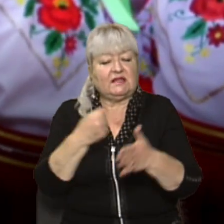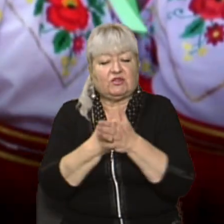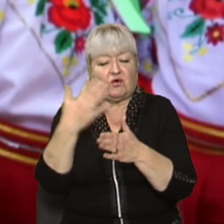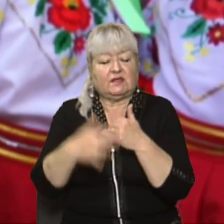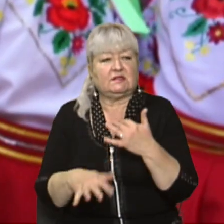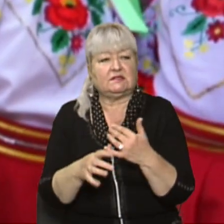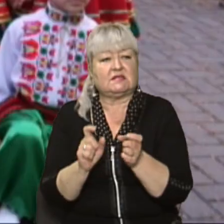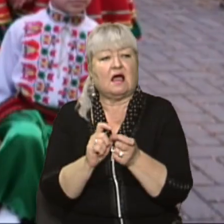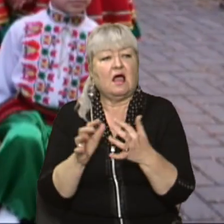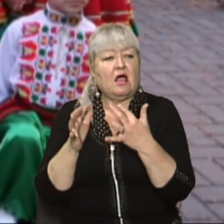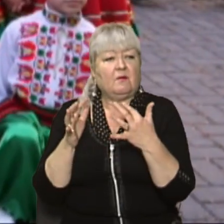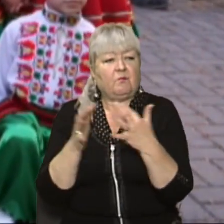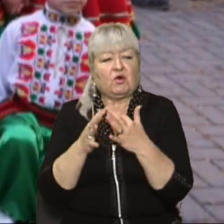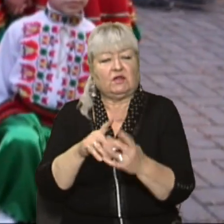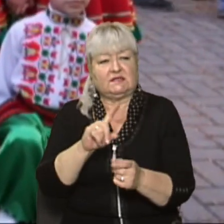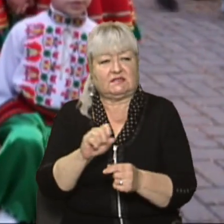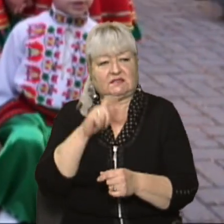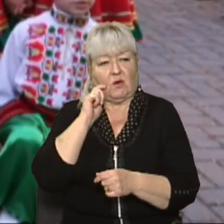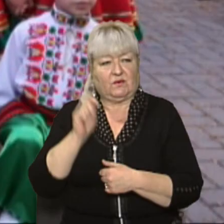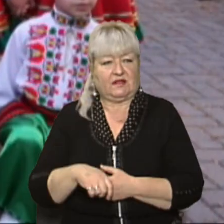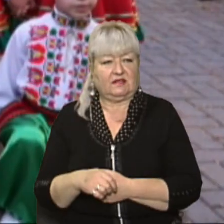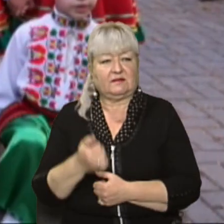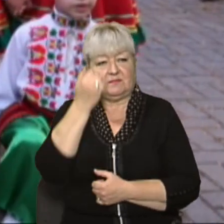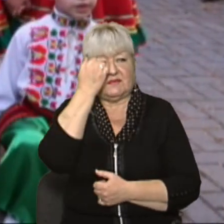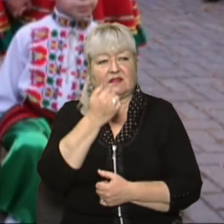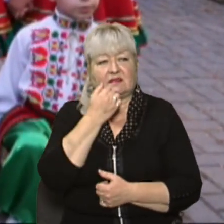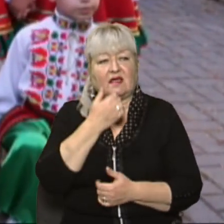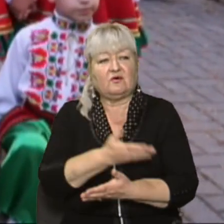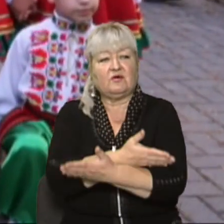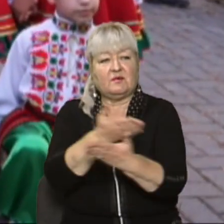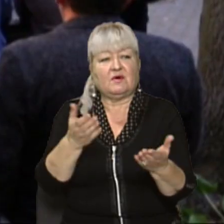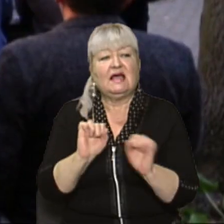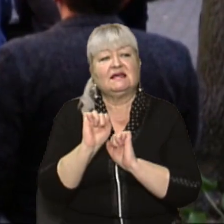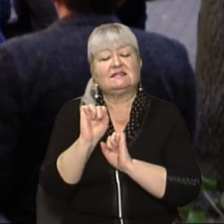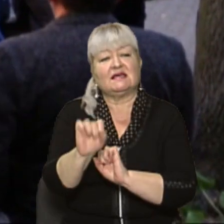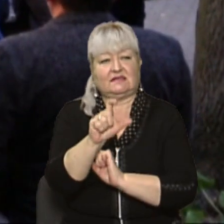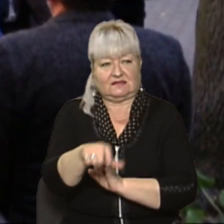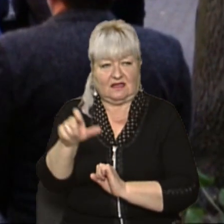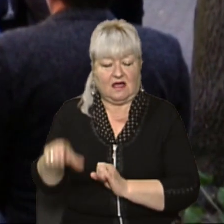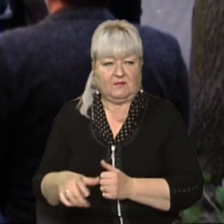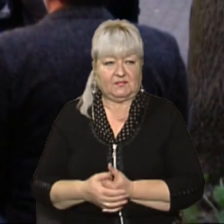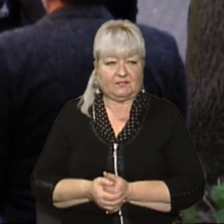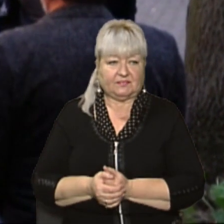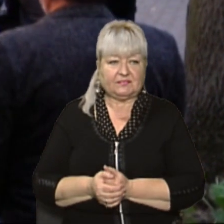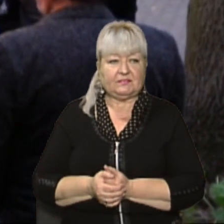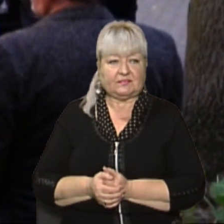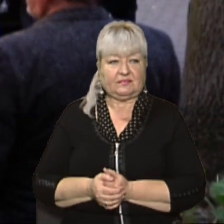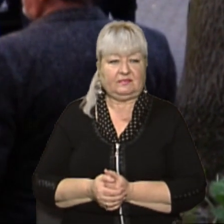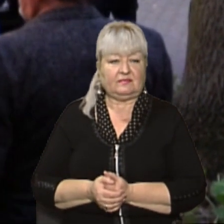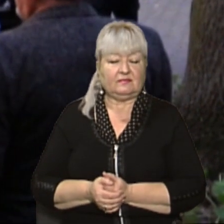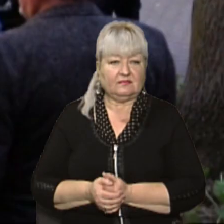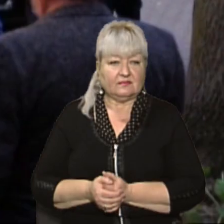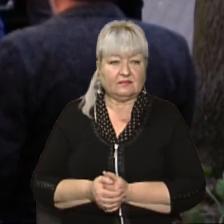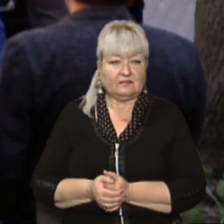боролися за нашу країну. Музика, дякую захисникам! Улана Данило, Роман Гнатишин, новини на